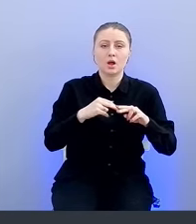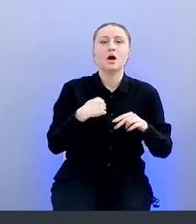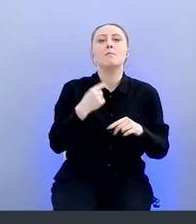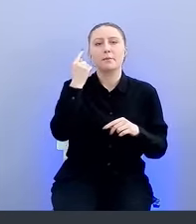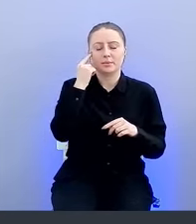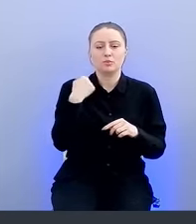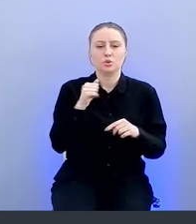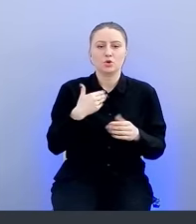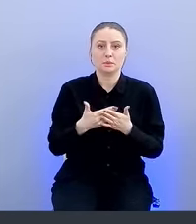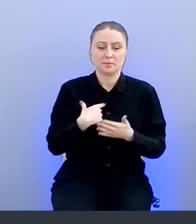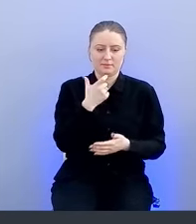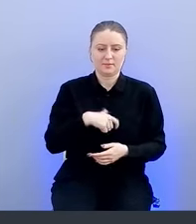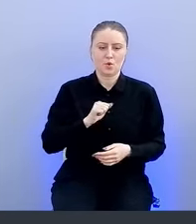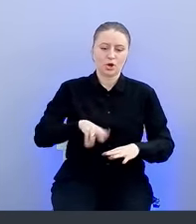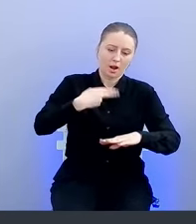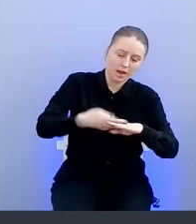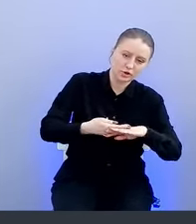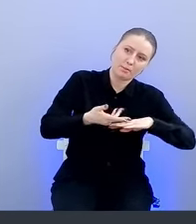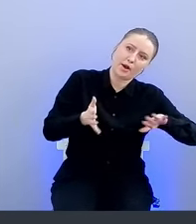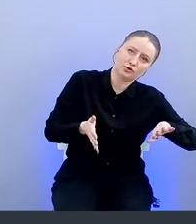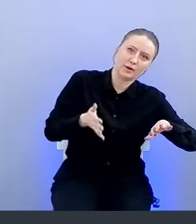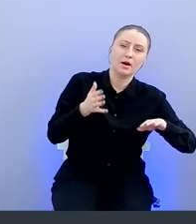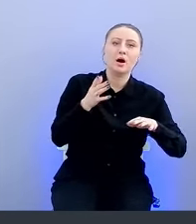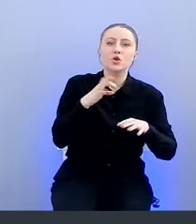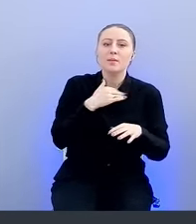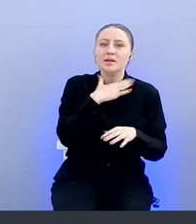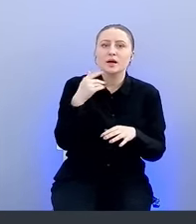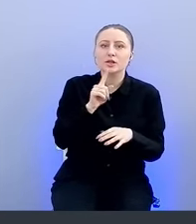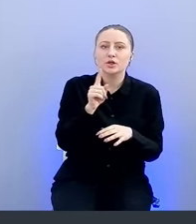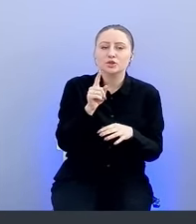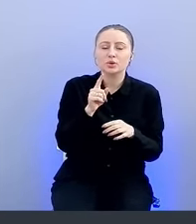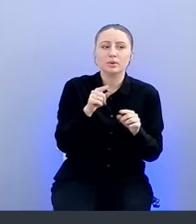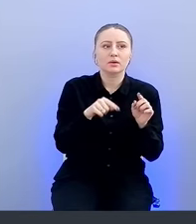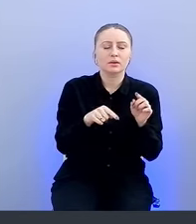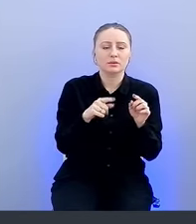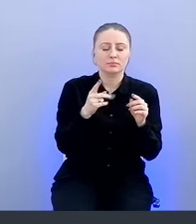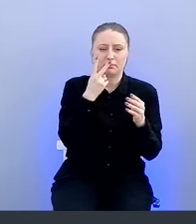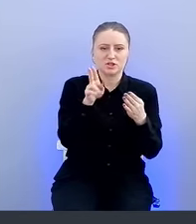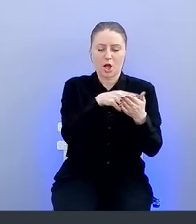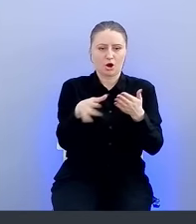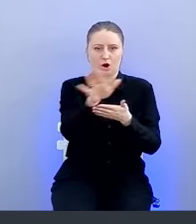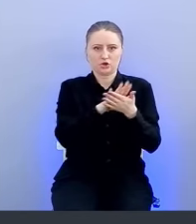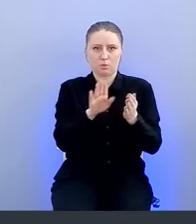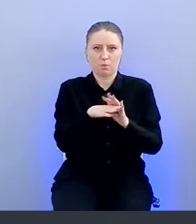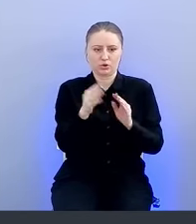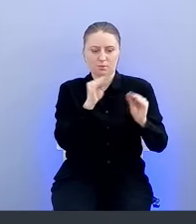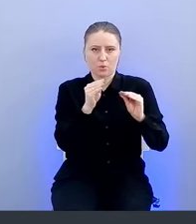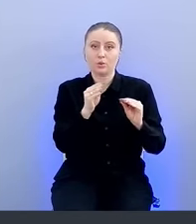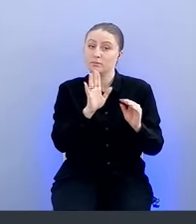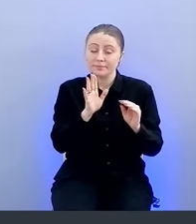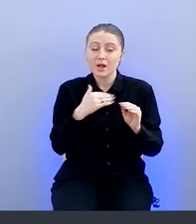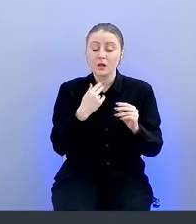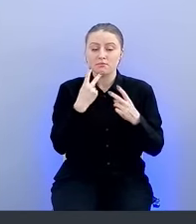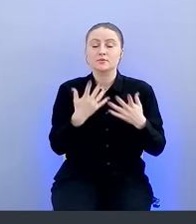упасть, полежать, и мы не хотели, чтобы какой-то pipeline был закрашен, то есть закрашивать чью-то сборку. Поэтому на самом деле, во-первых, шаг,